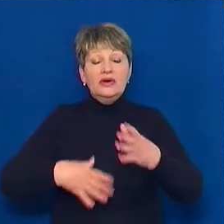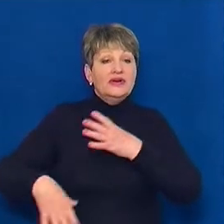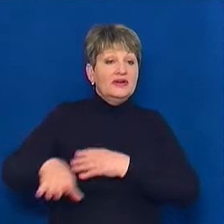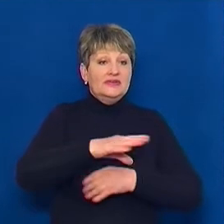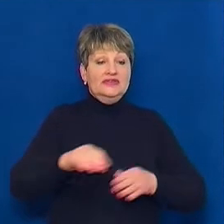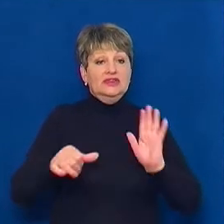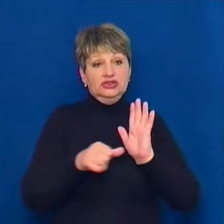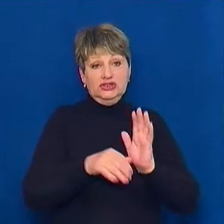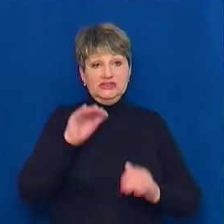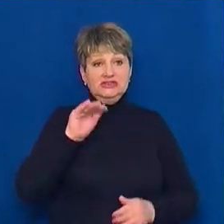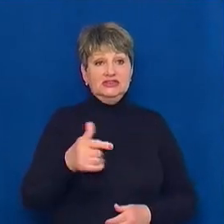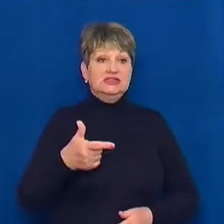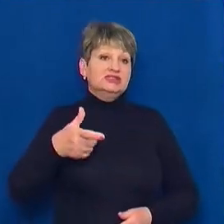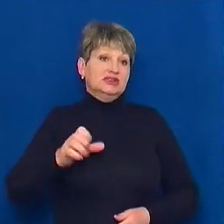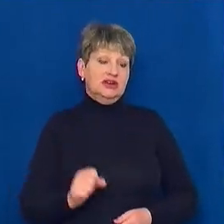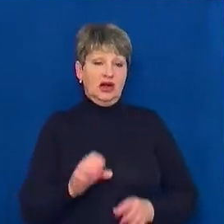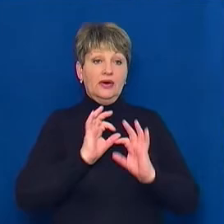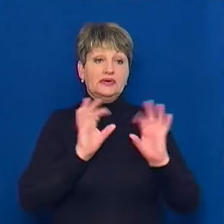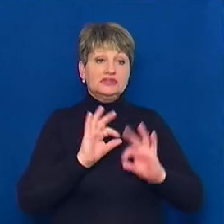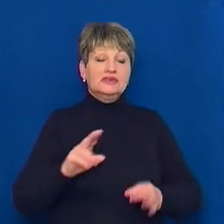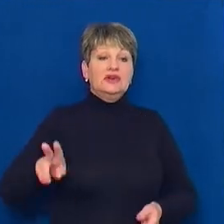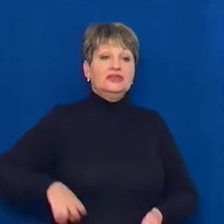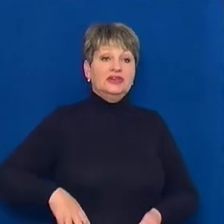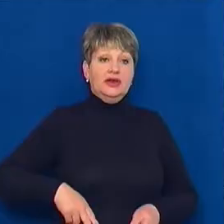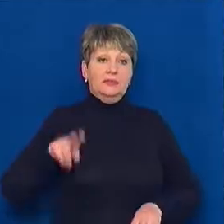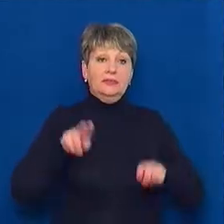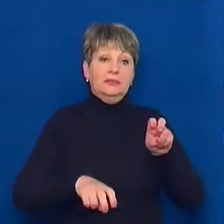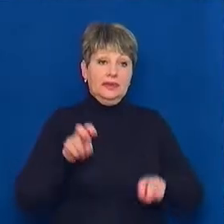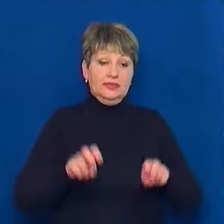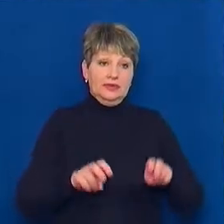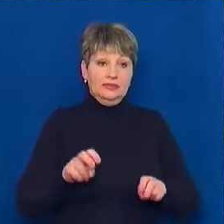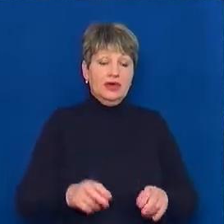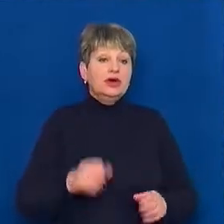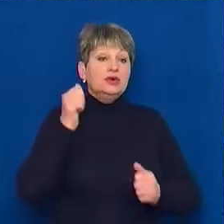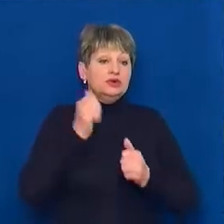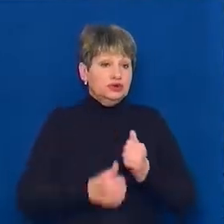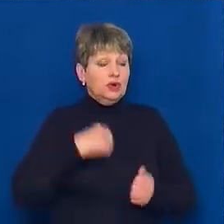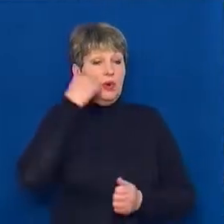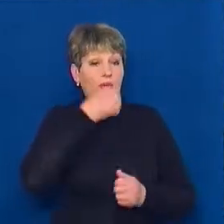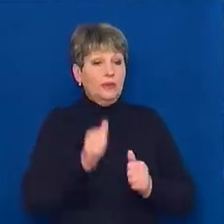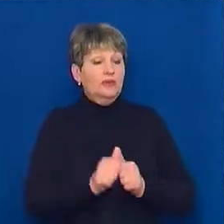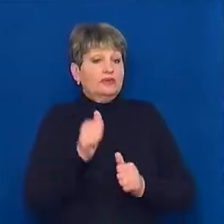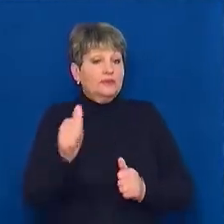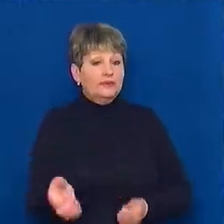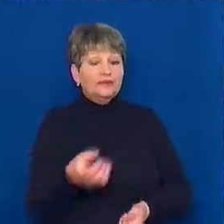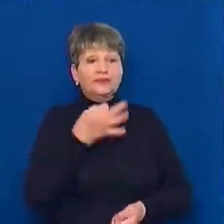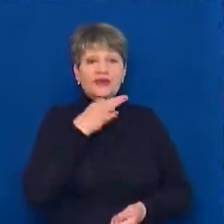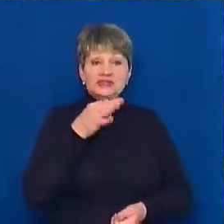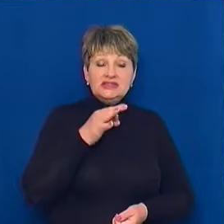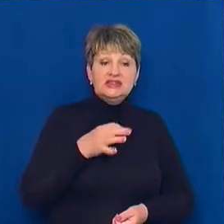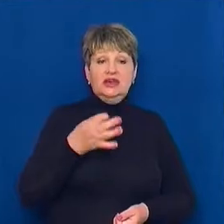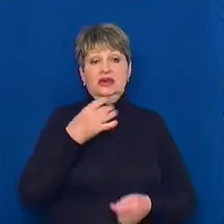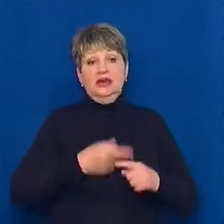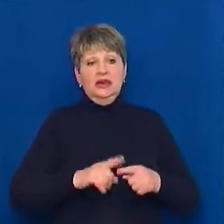тисяч гектарів земель, каже директор підприємства Сергій Якименко. Щороку, окрім зернових і соняшнику, сіяли